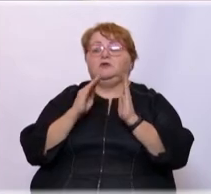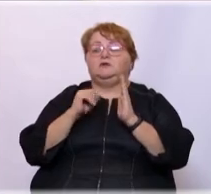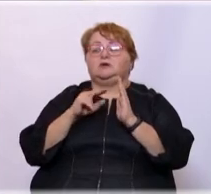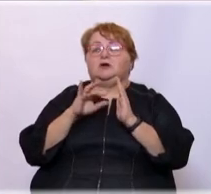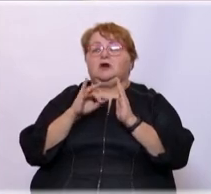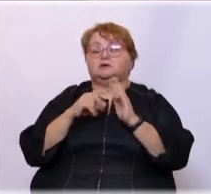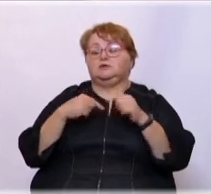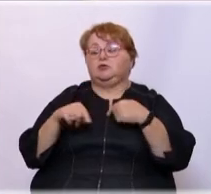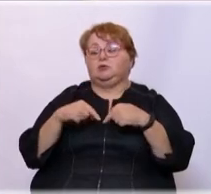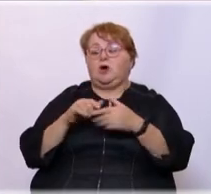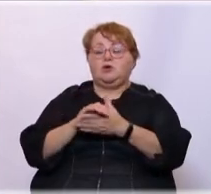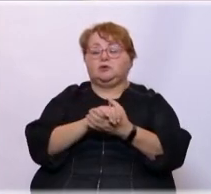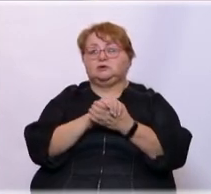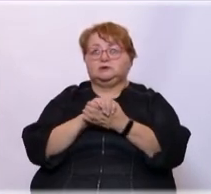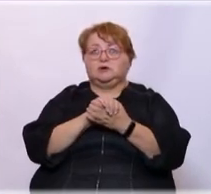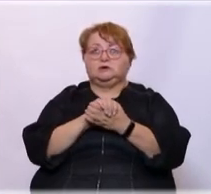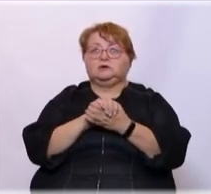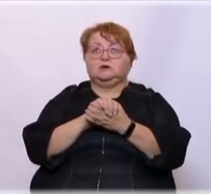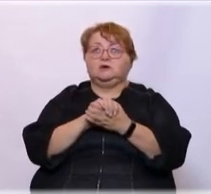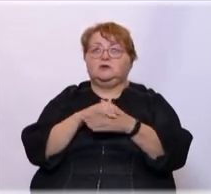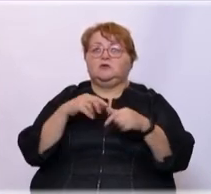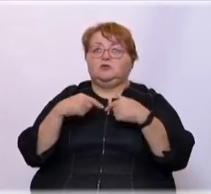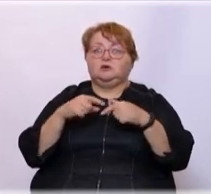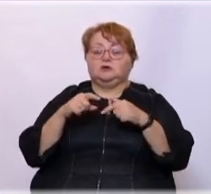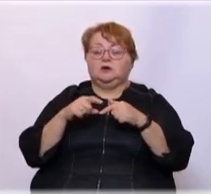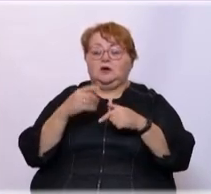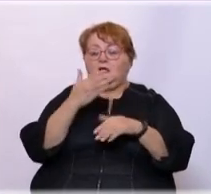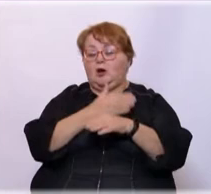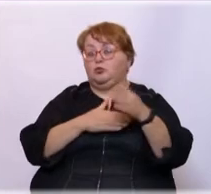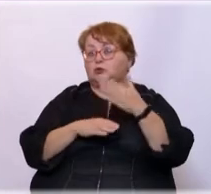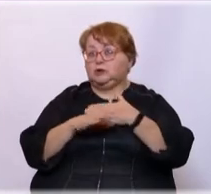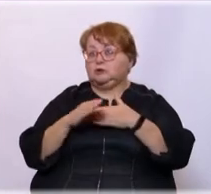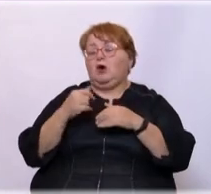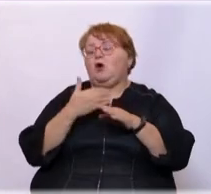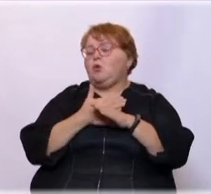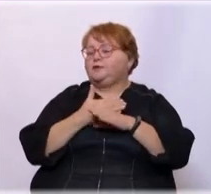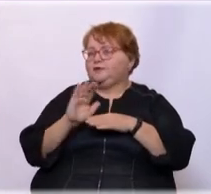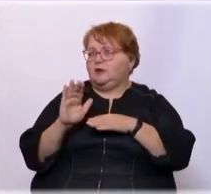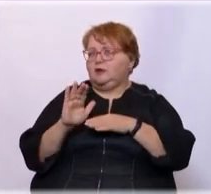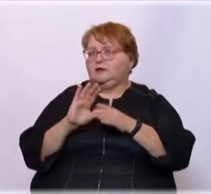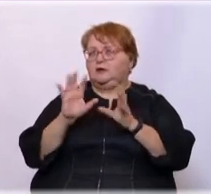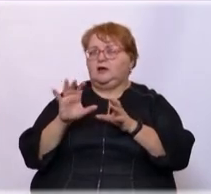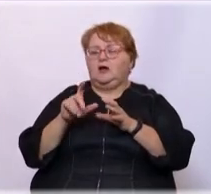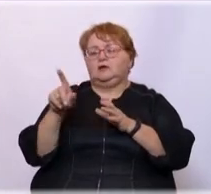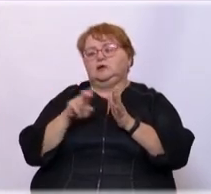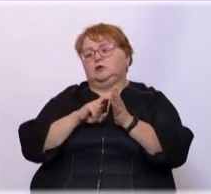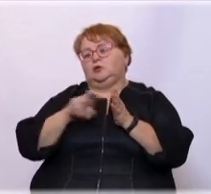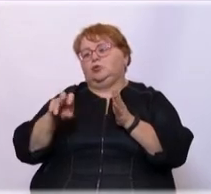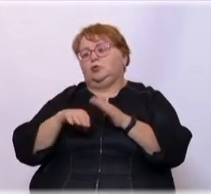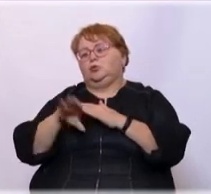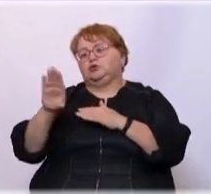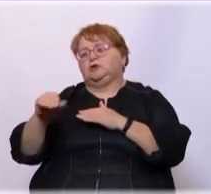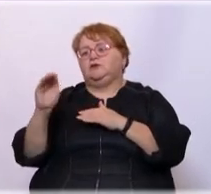футбола, ассоциация межрегионального футбола ампутантов. Отдельно. Отдельно. И они отошли в